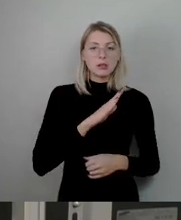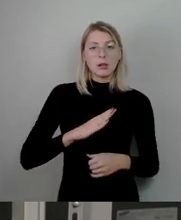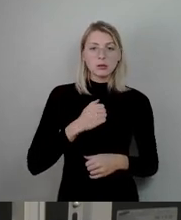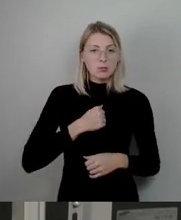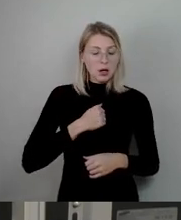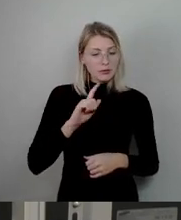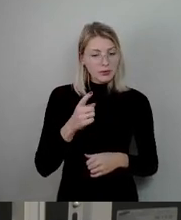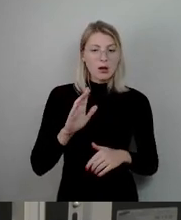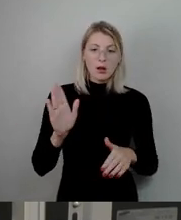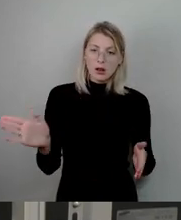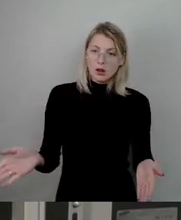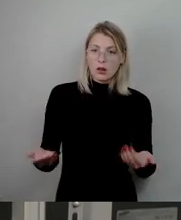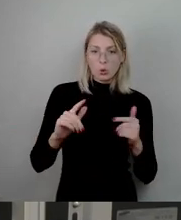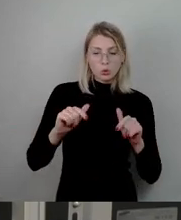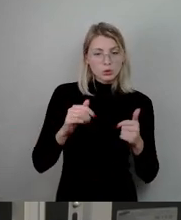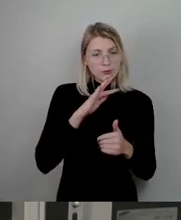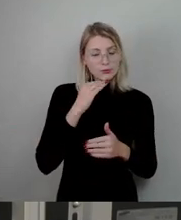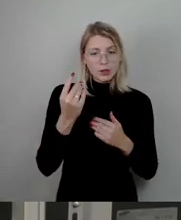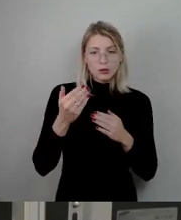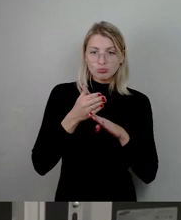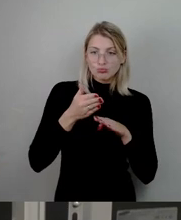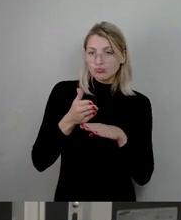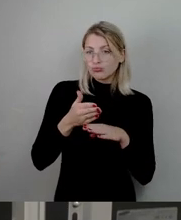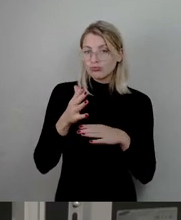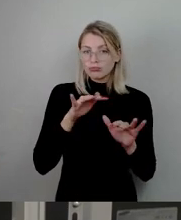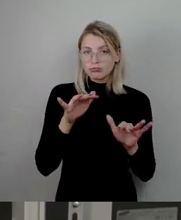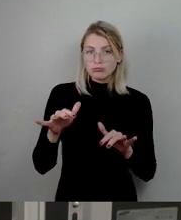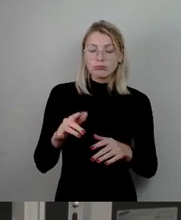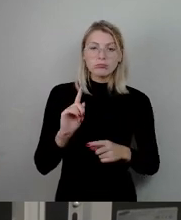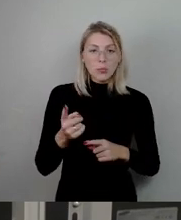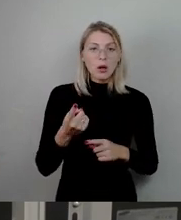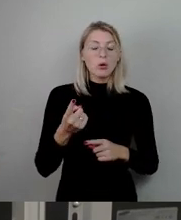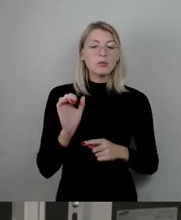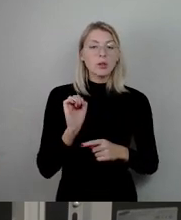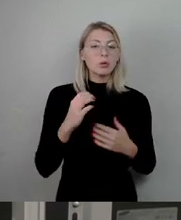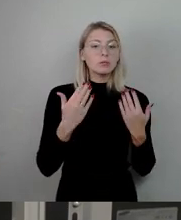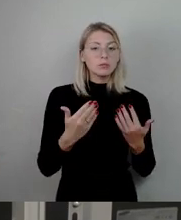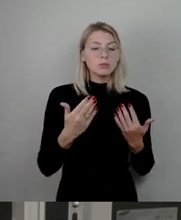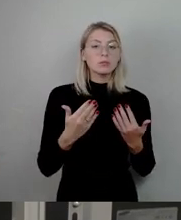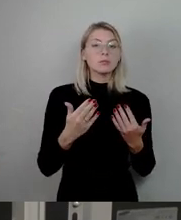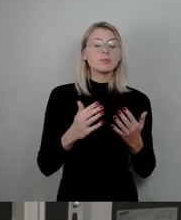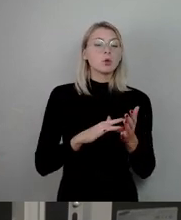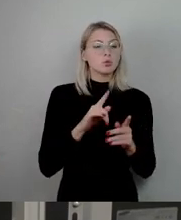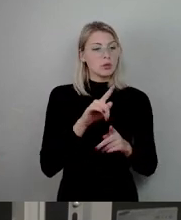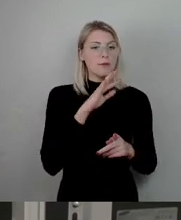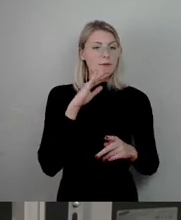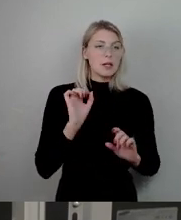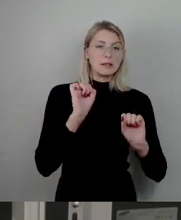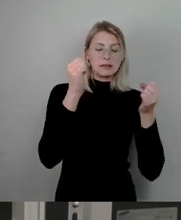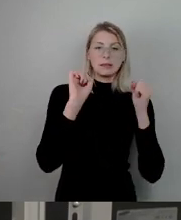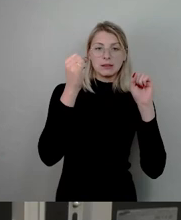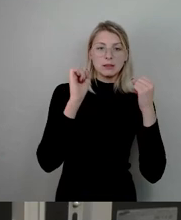aufgenommen hat, ist auch dem Engagement vor Ort zu verdanken. Im